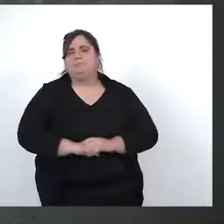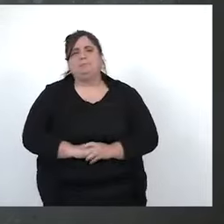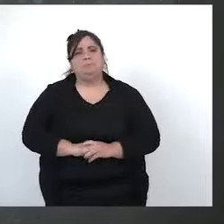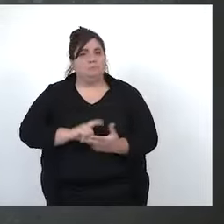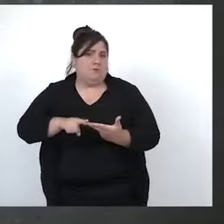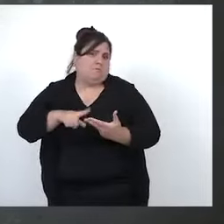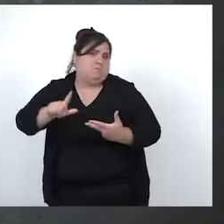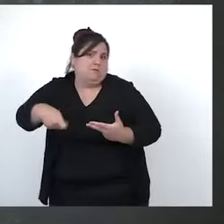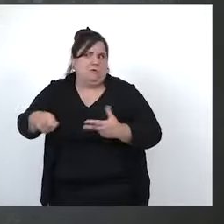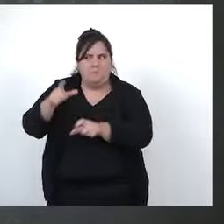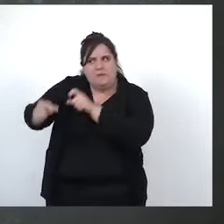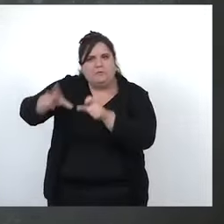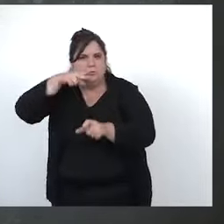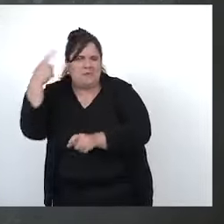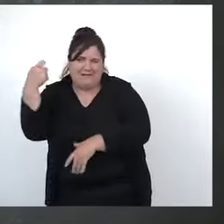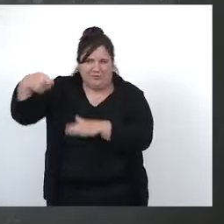toujours renforcés.